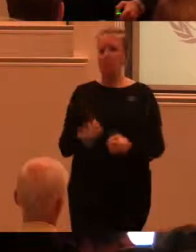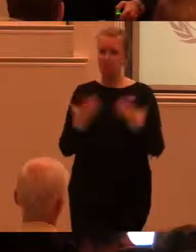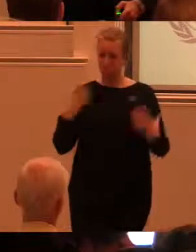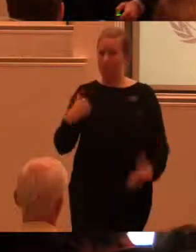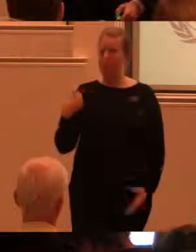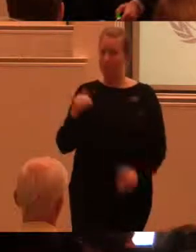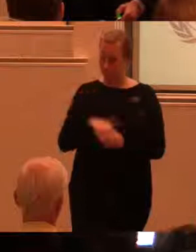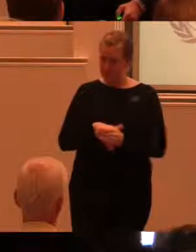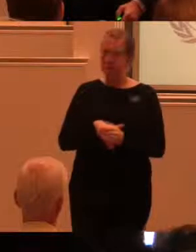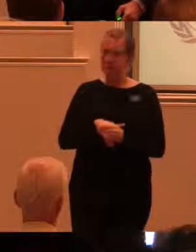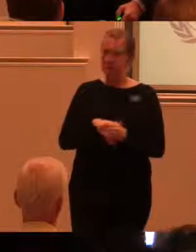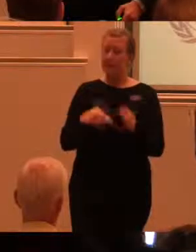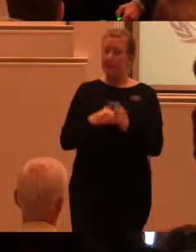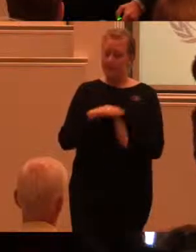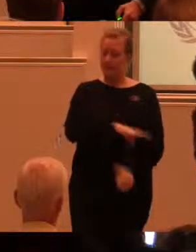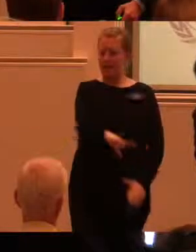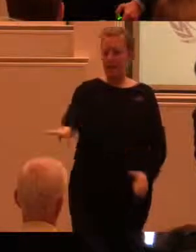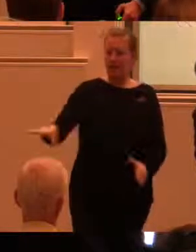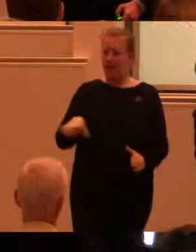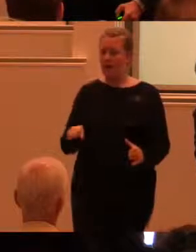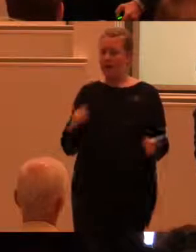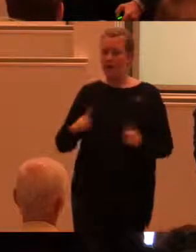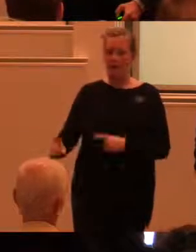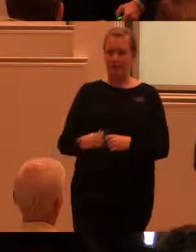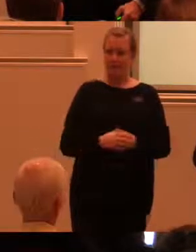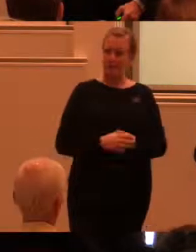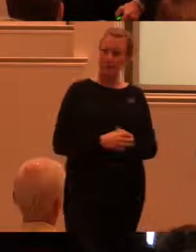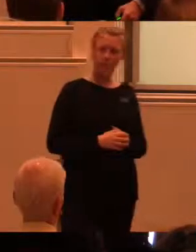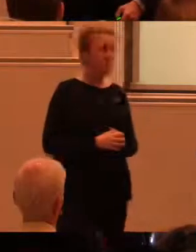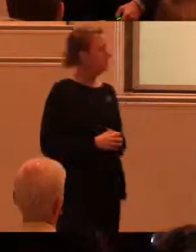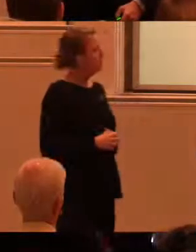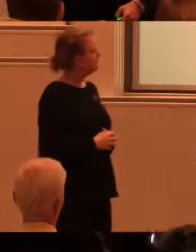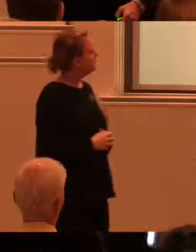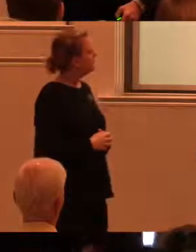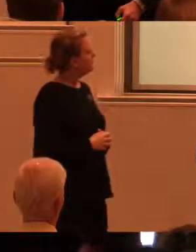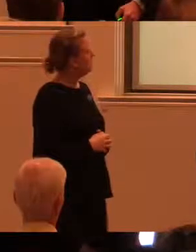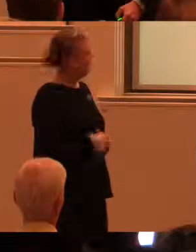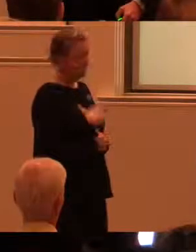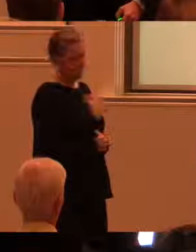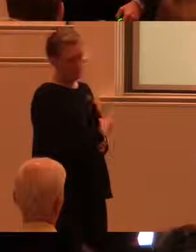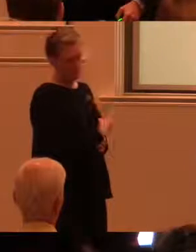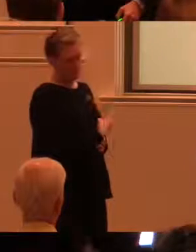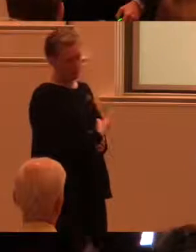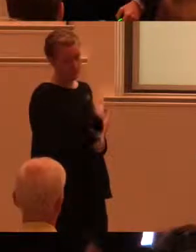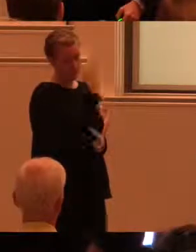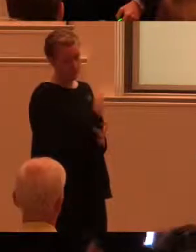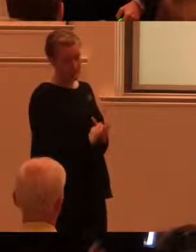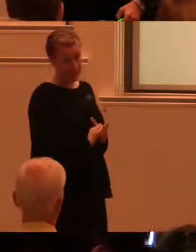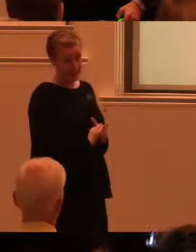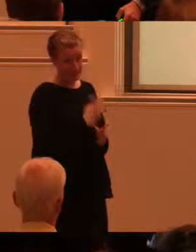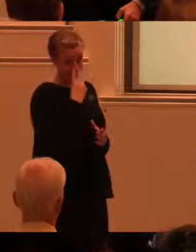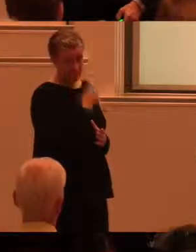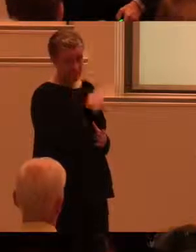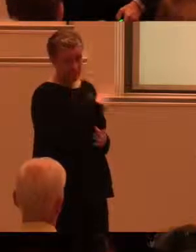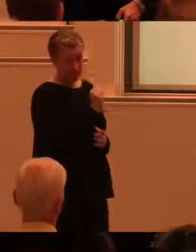delaktighet för alla. Och sen då nu kommer vi in där på det där med design. Ni ser att det